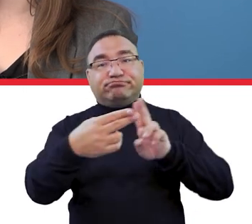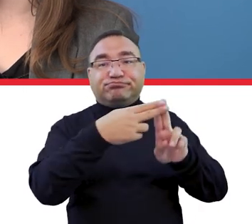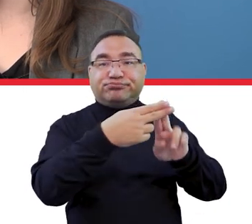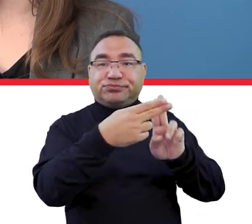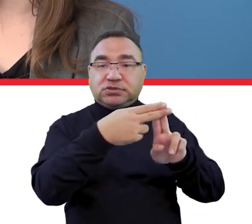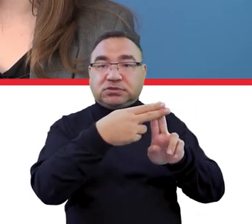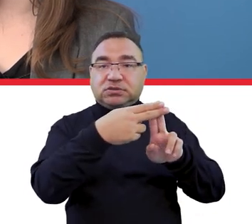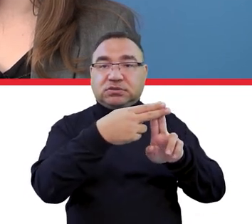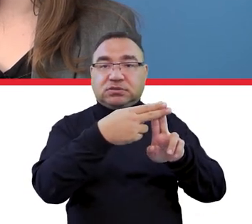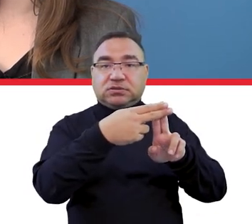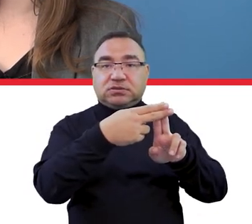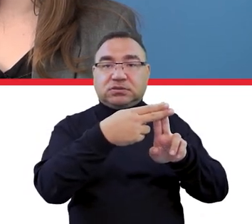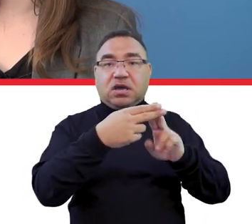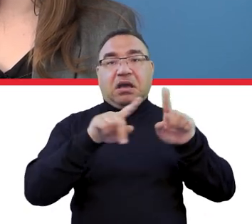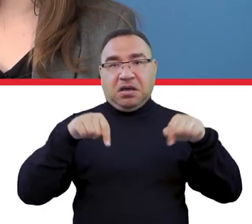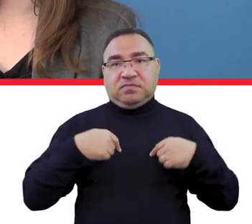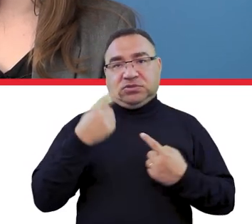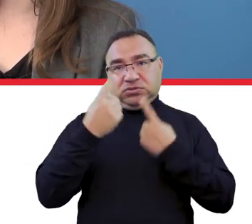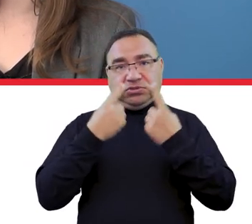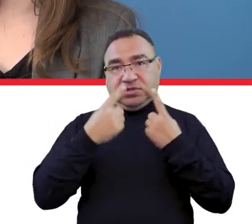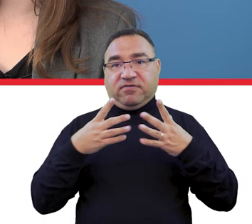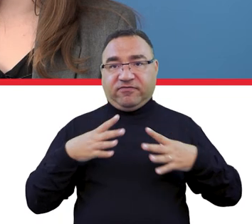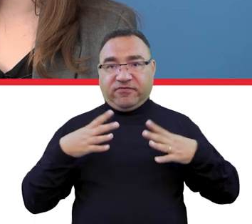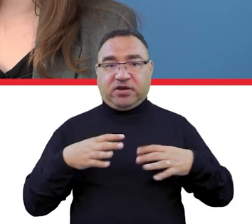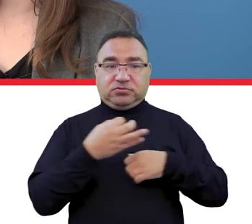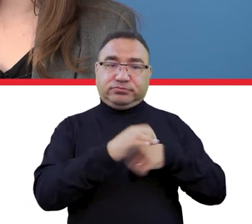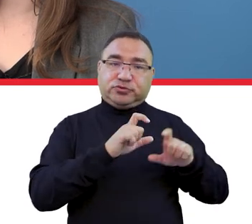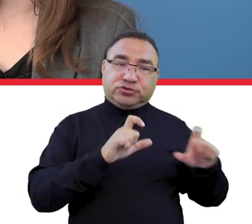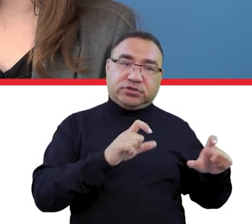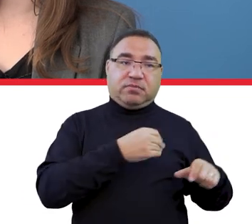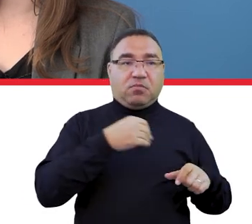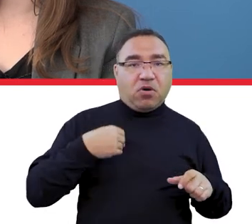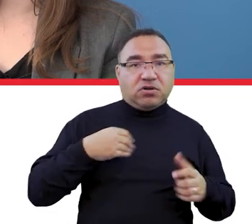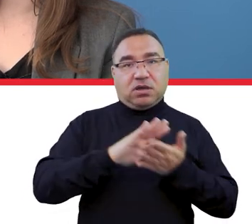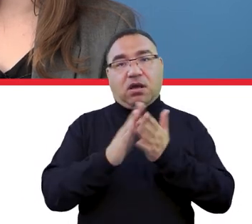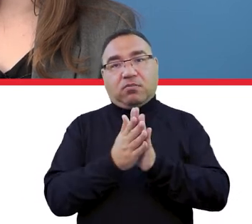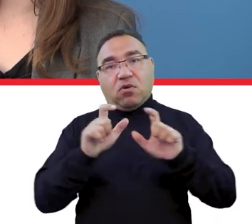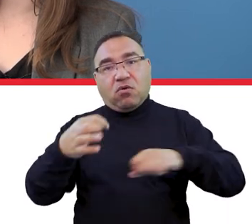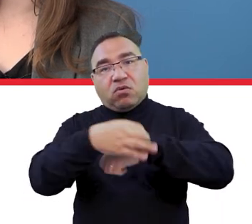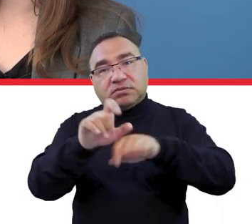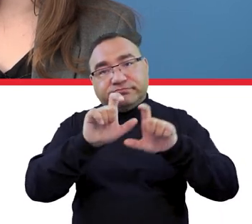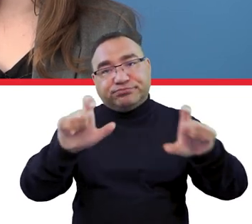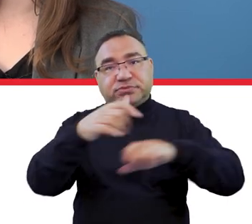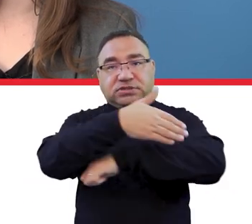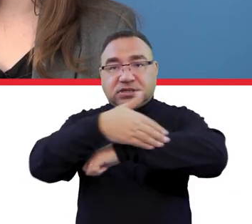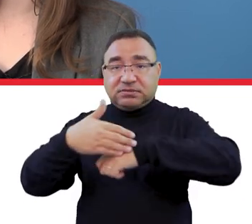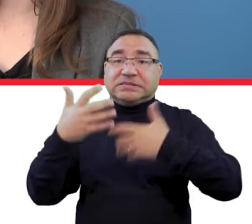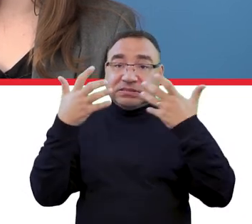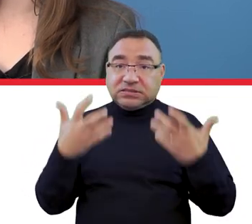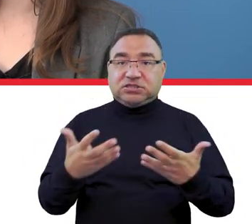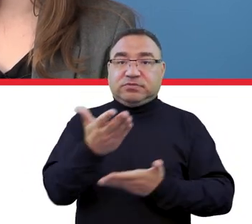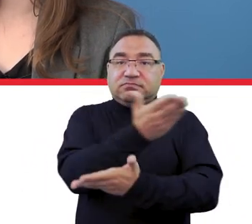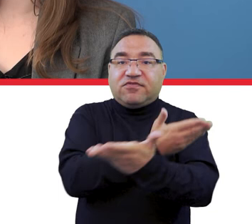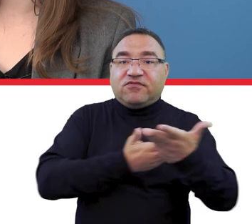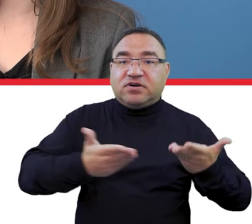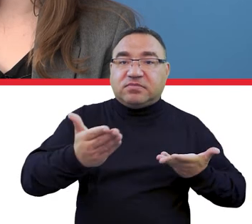decydujące, a myślę, że po obu stronach, czy uczelnia Polska, czy uczelnia zagraniczna, wszystkim zależy, żeby ta